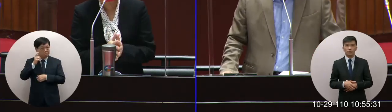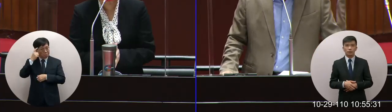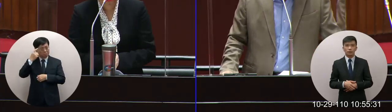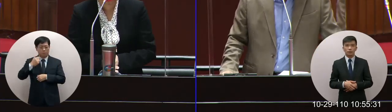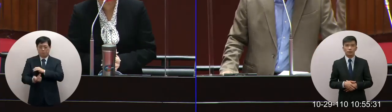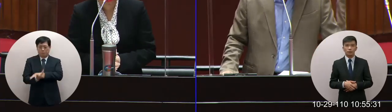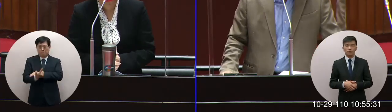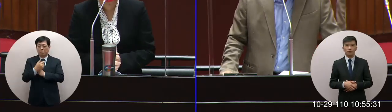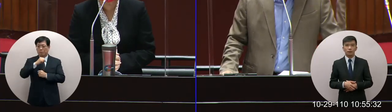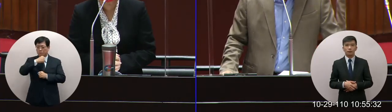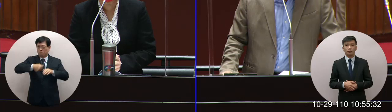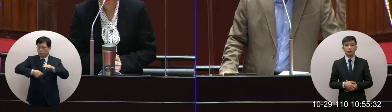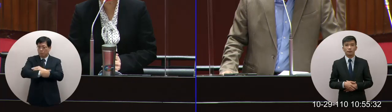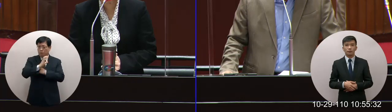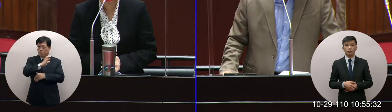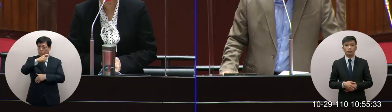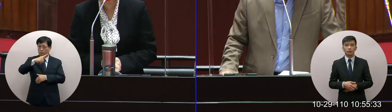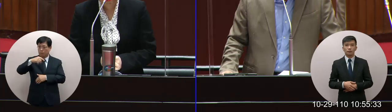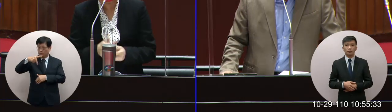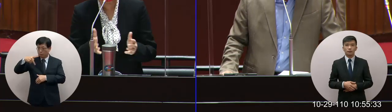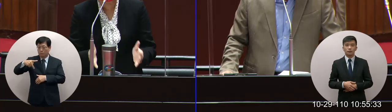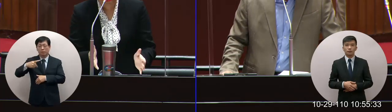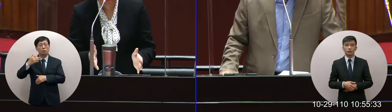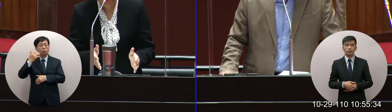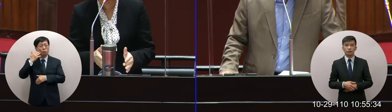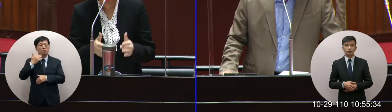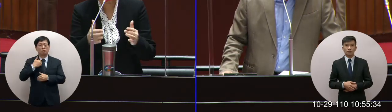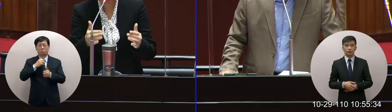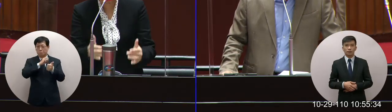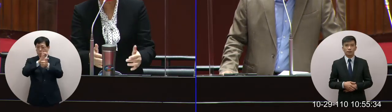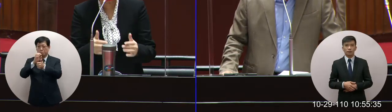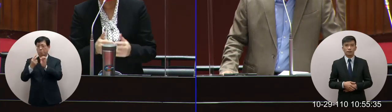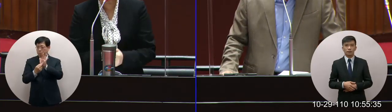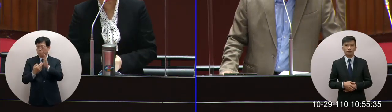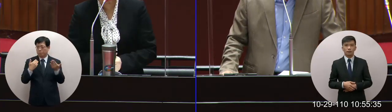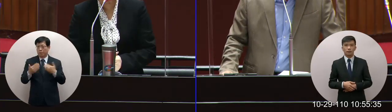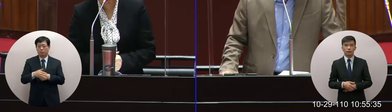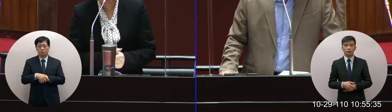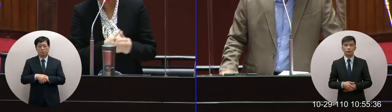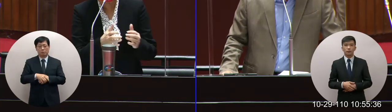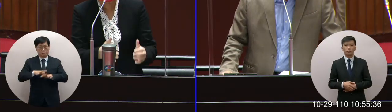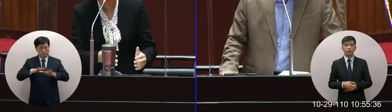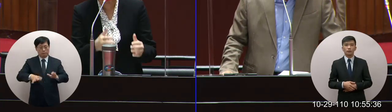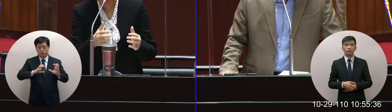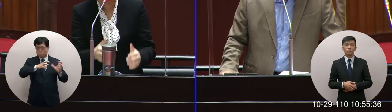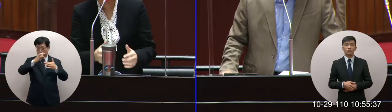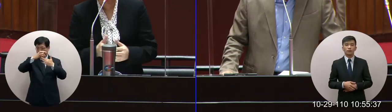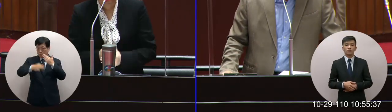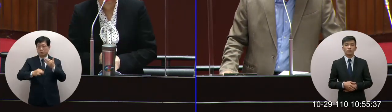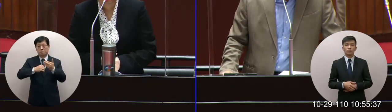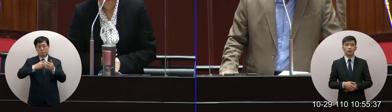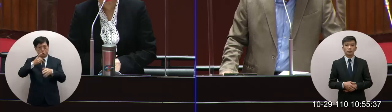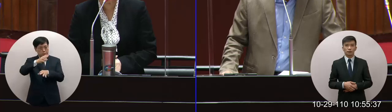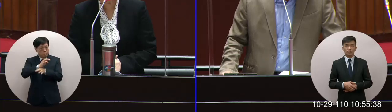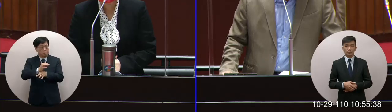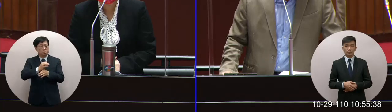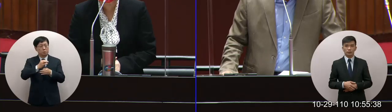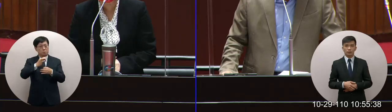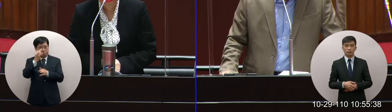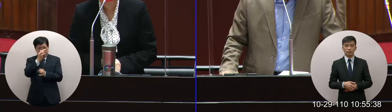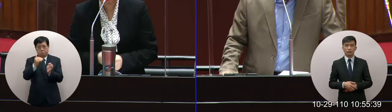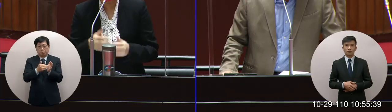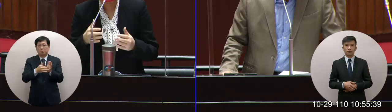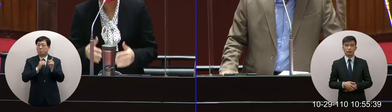應該要趕快來加入CPTPP所以要讓大家知道就是說在這個有國際的標準科學的依據下